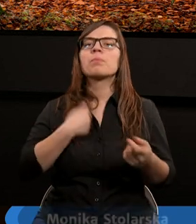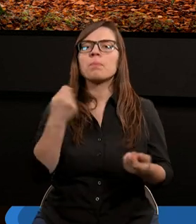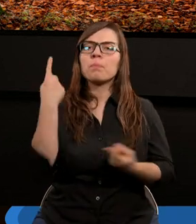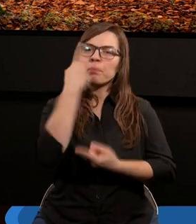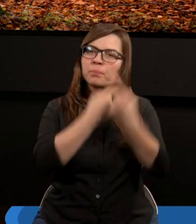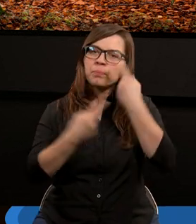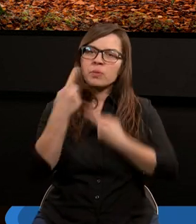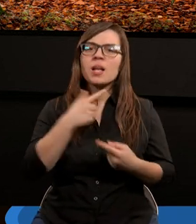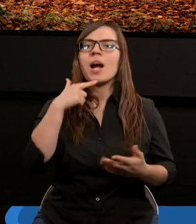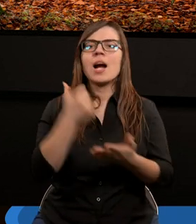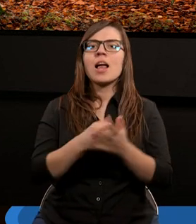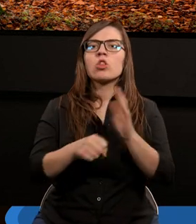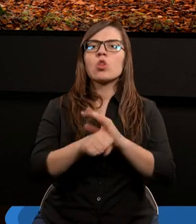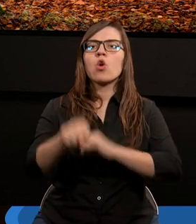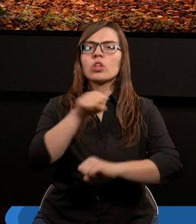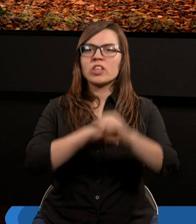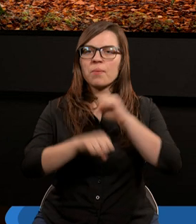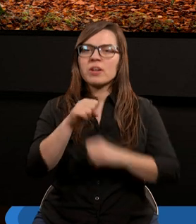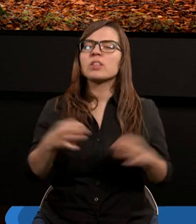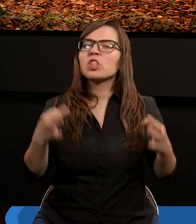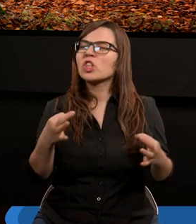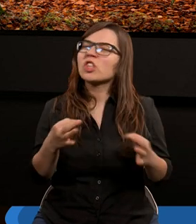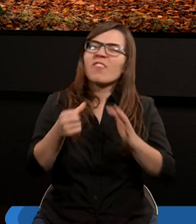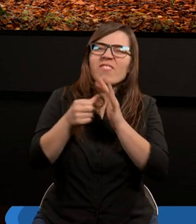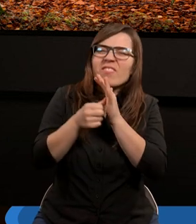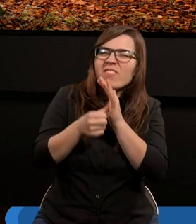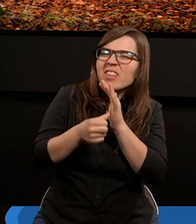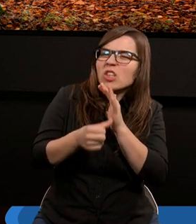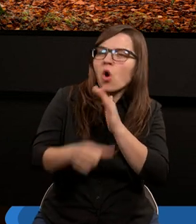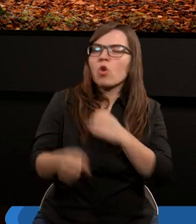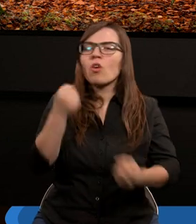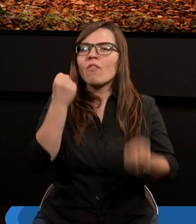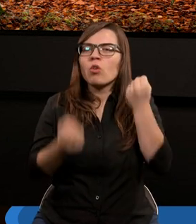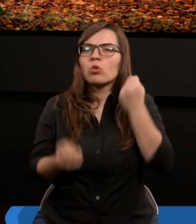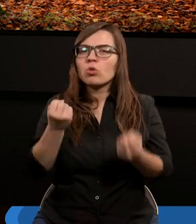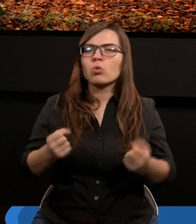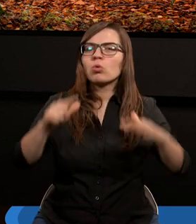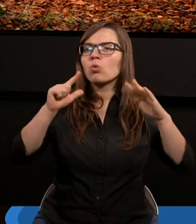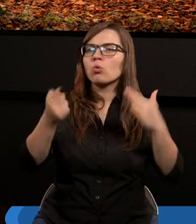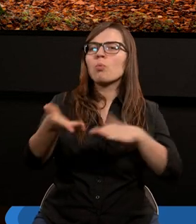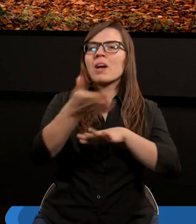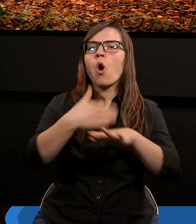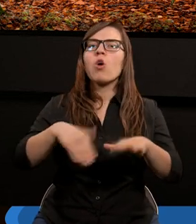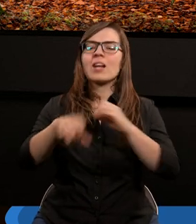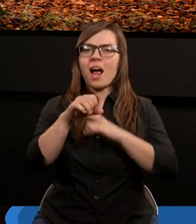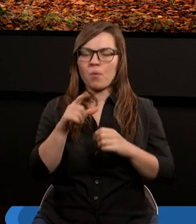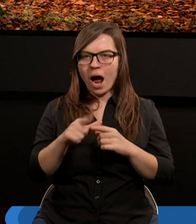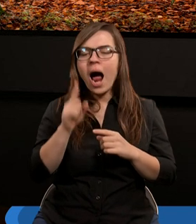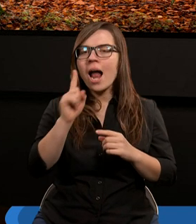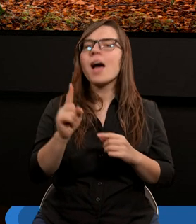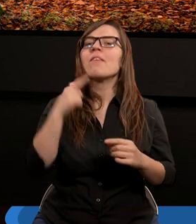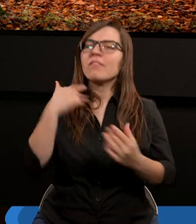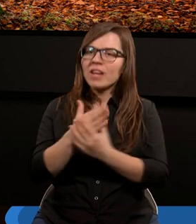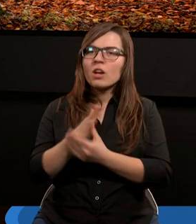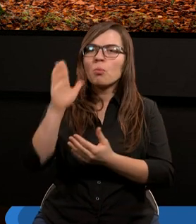rozważać list do Rzymian. Dzisiaj będzie siódmy rozdział, wyjątkowo trudny, ale wierzę,